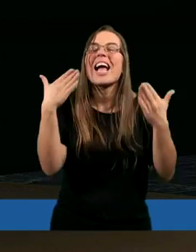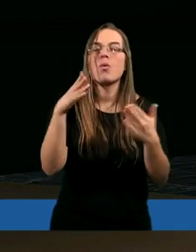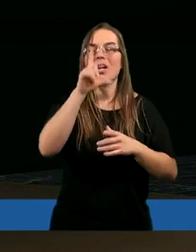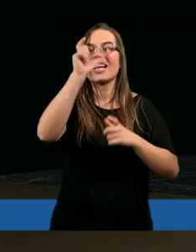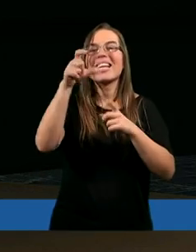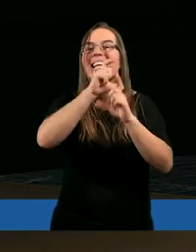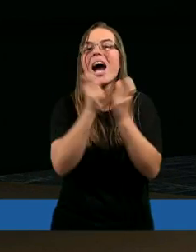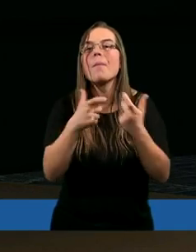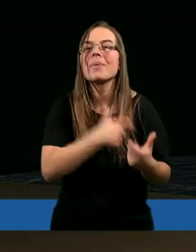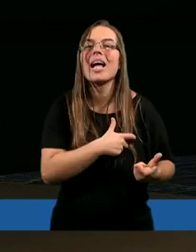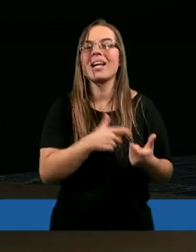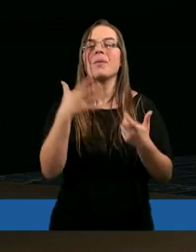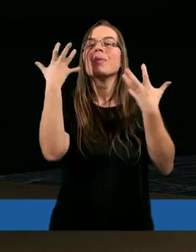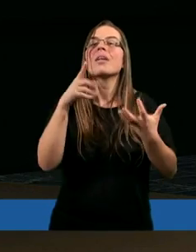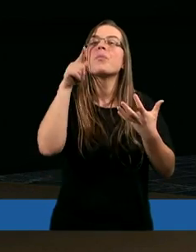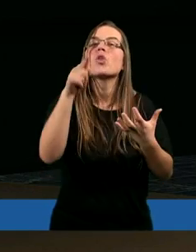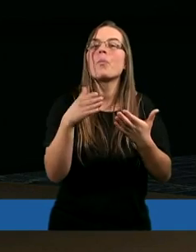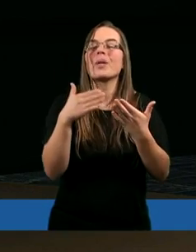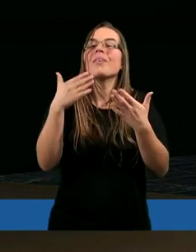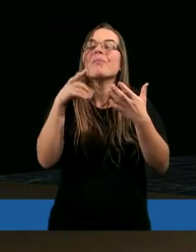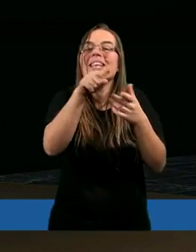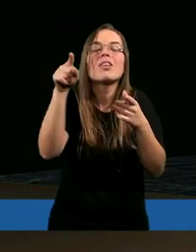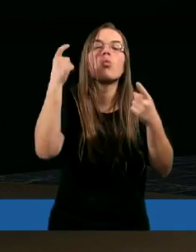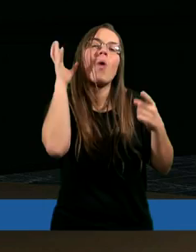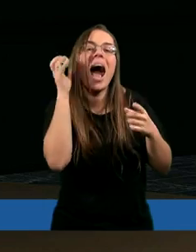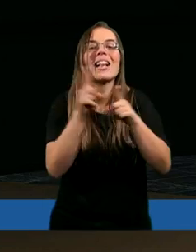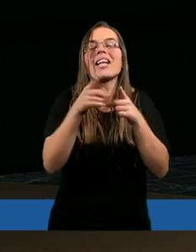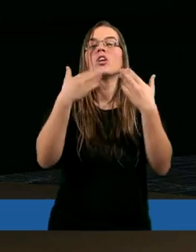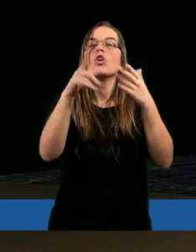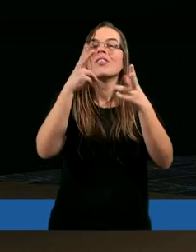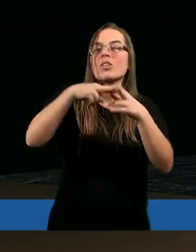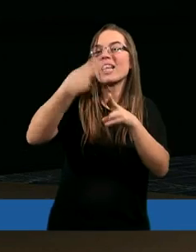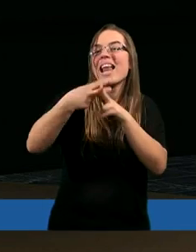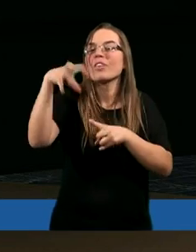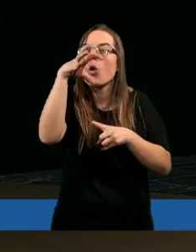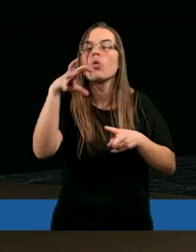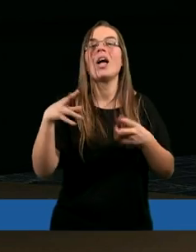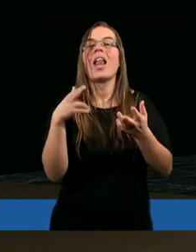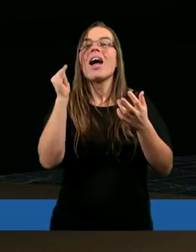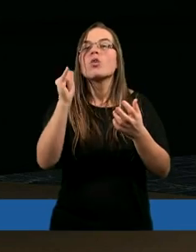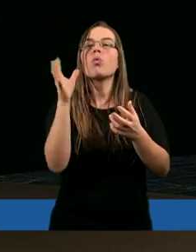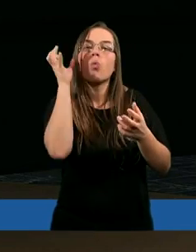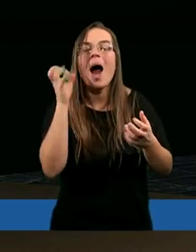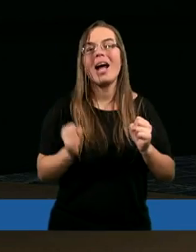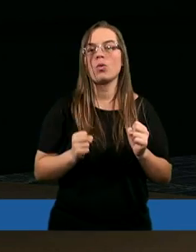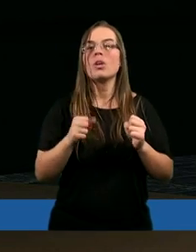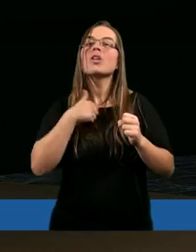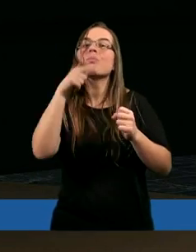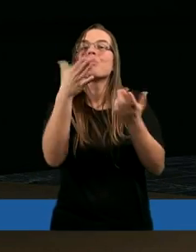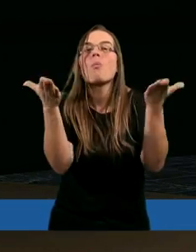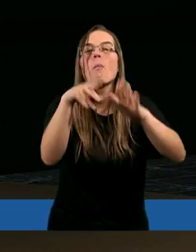całym sercem, a także prowadź i tu jest radio słuchaczy i z telewizji wszystkich, którzy nas tu oglądają.